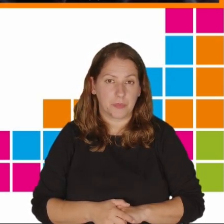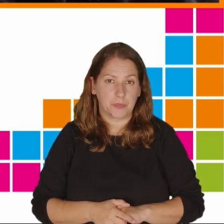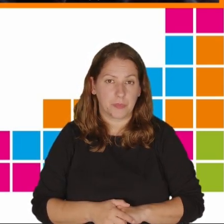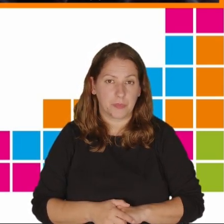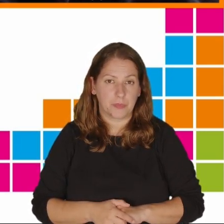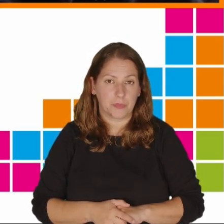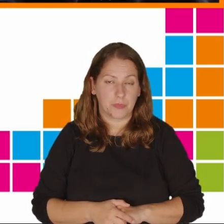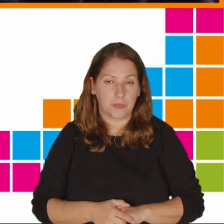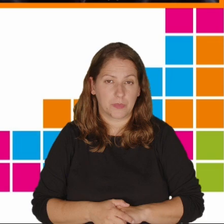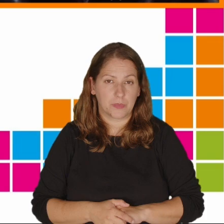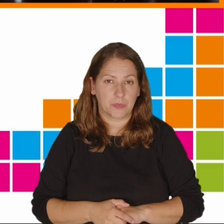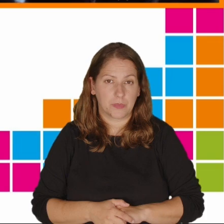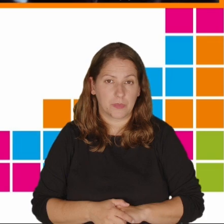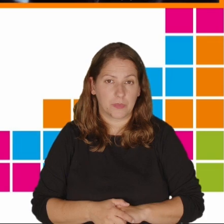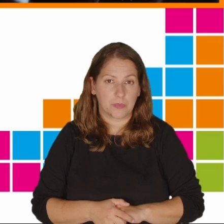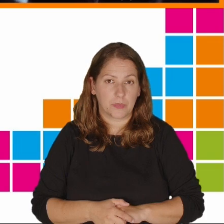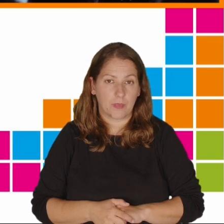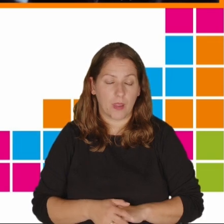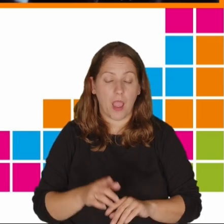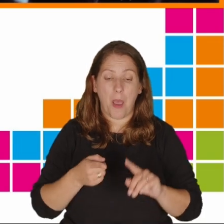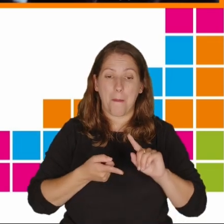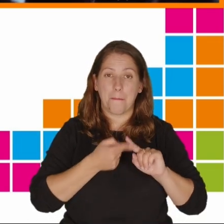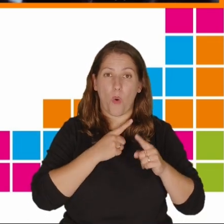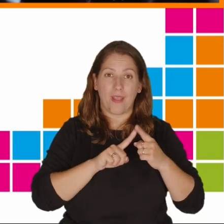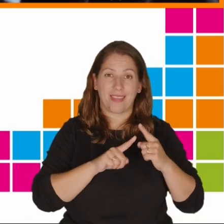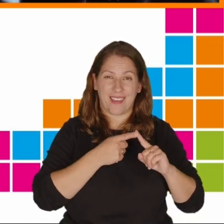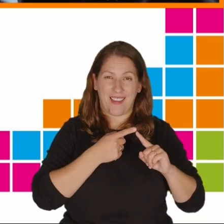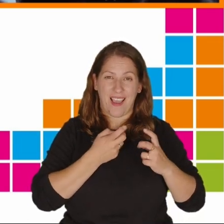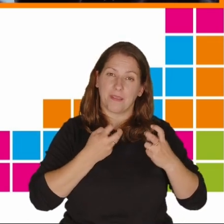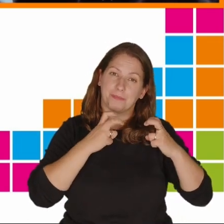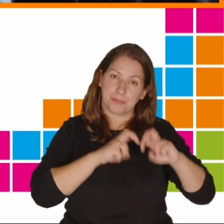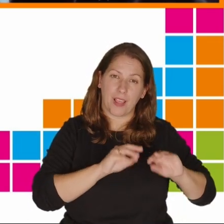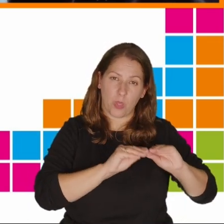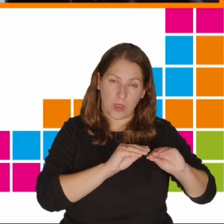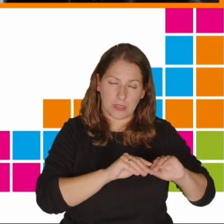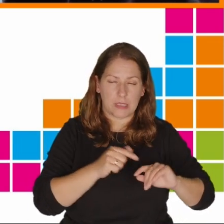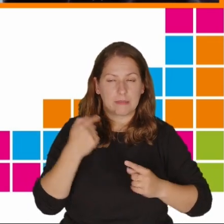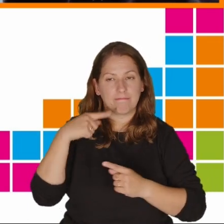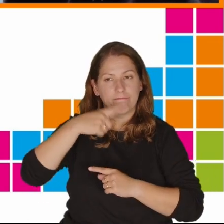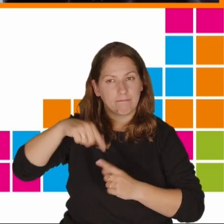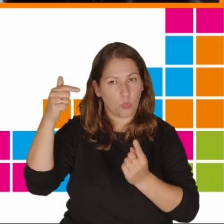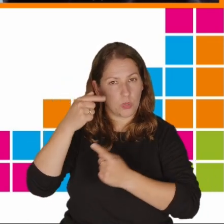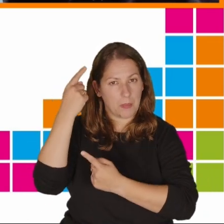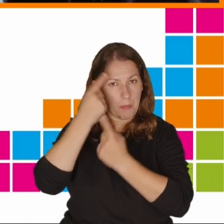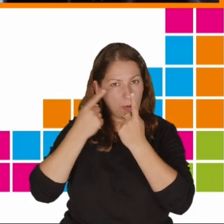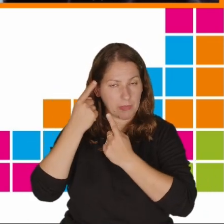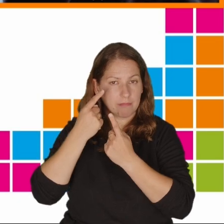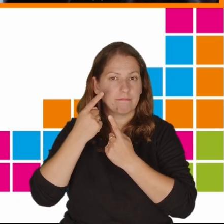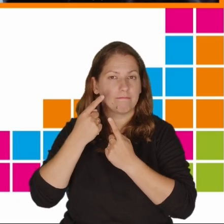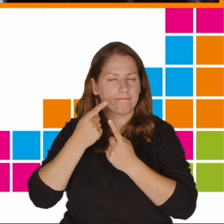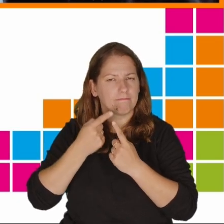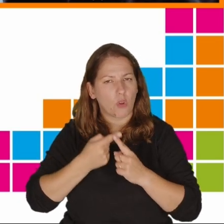perspektywy tworzenia polityki możemy pomyśleć, że może trzeba zastosować